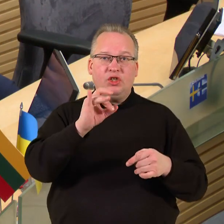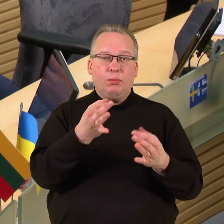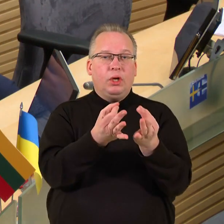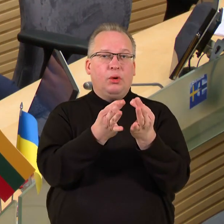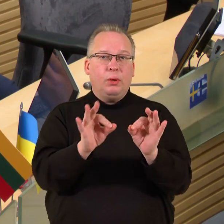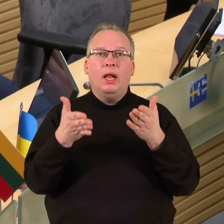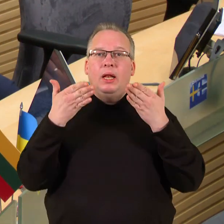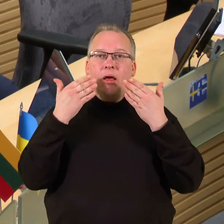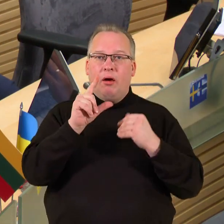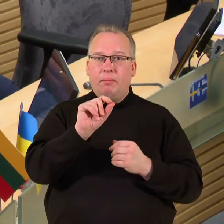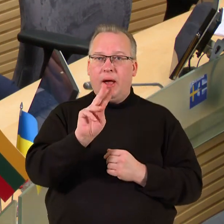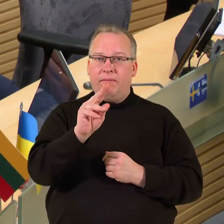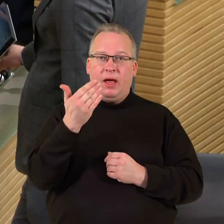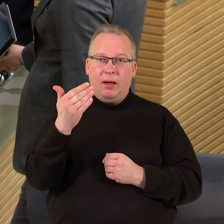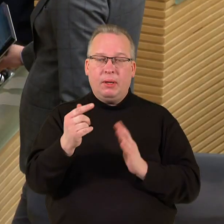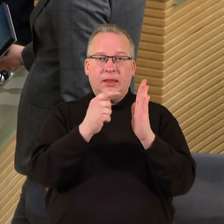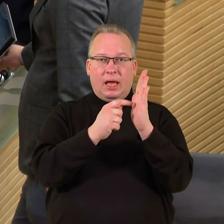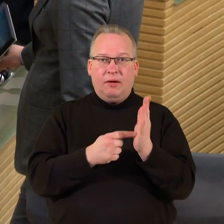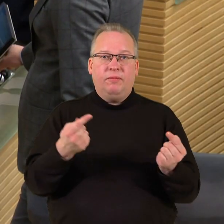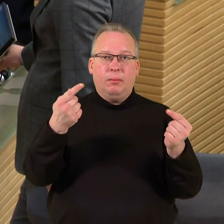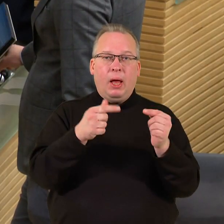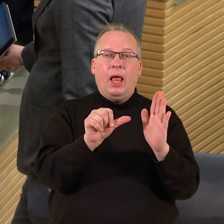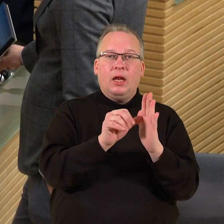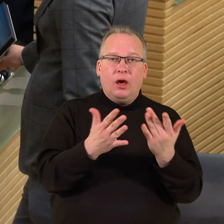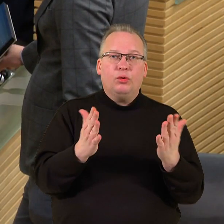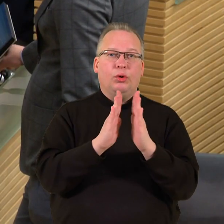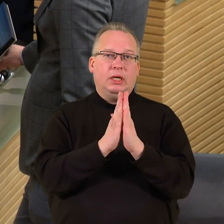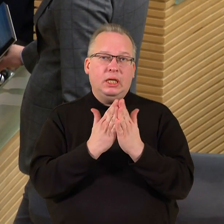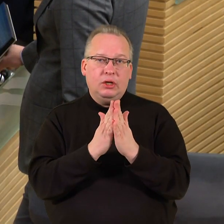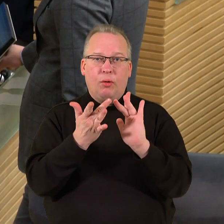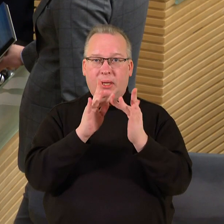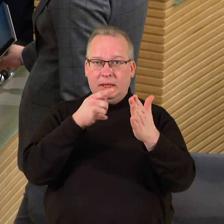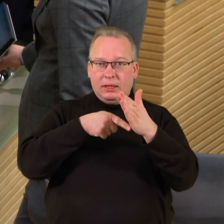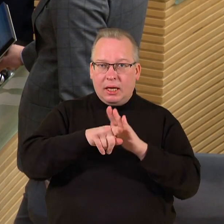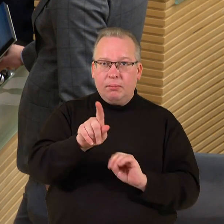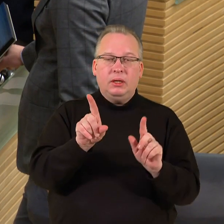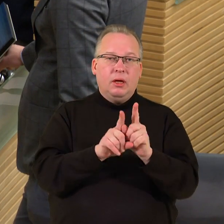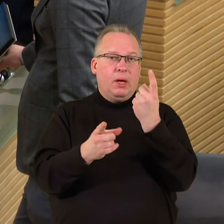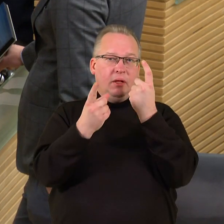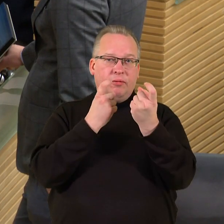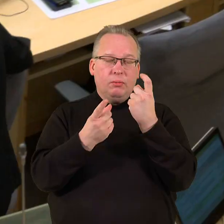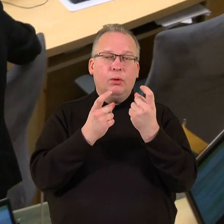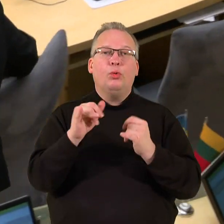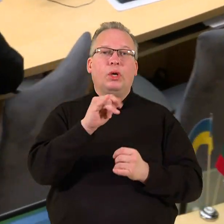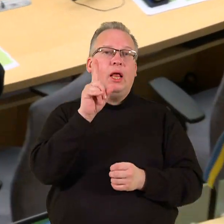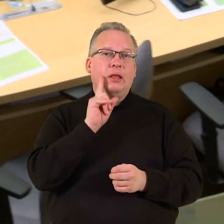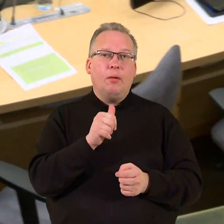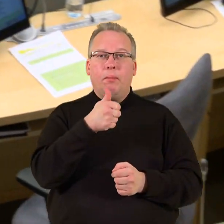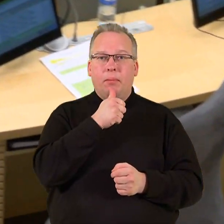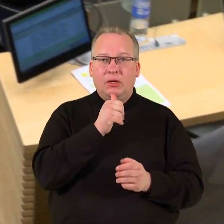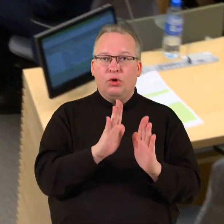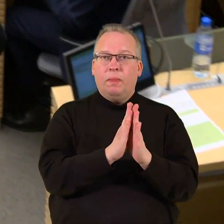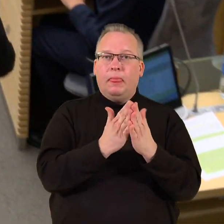siūlymui lengvatinii PVM tarifą taikyti elektroninėms knygoms bei neperiodiniams informaciniams leidiniams, pavyzdžiui,